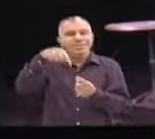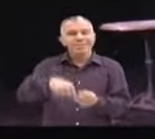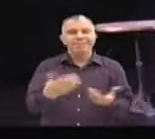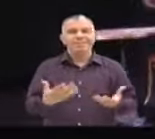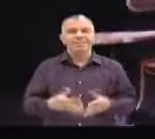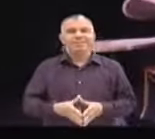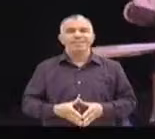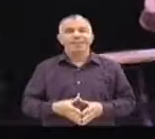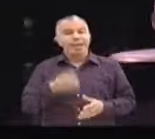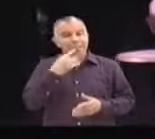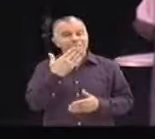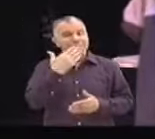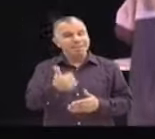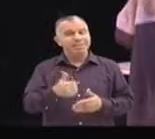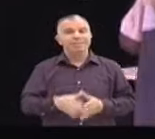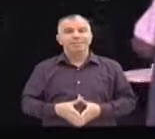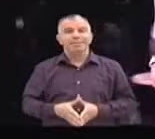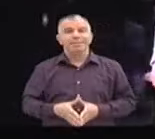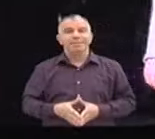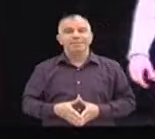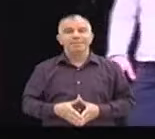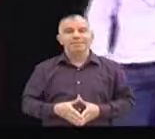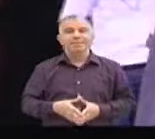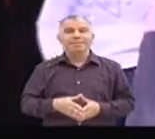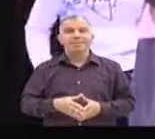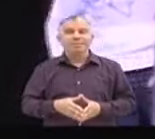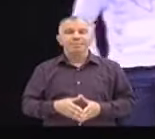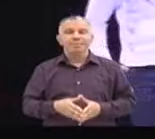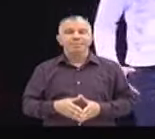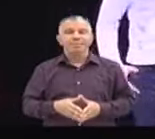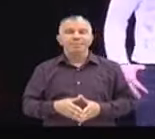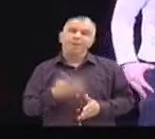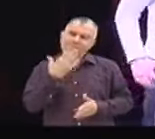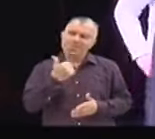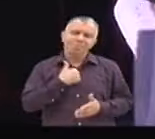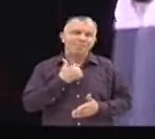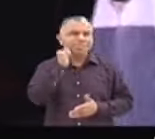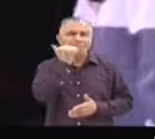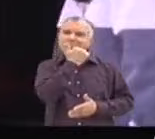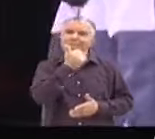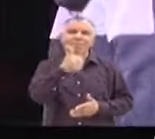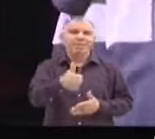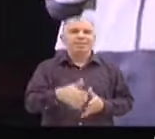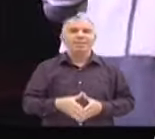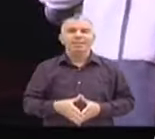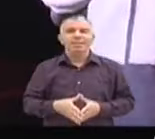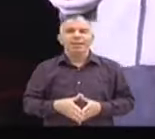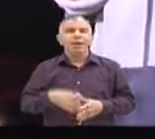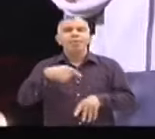C'est gentil. J'étais déjà parti. Et toi ? Oui. Je